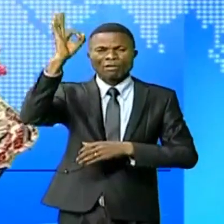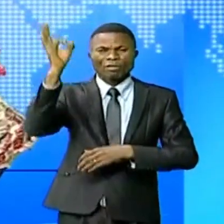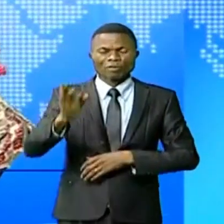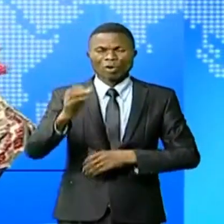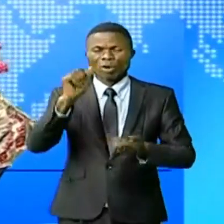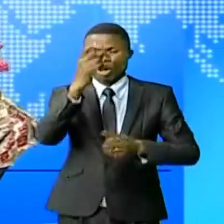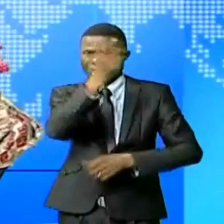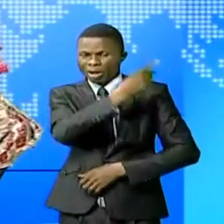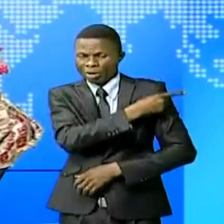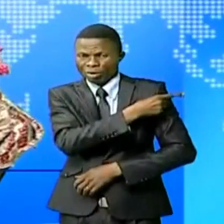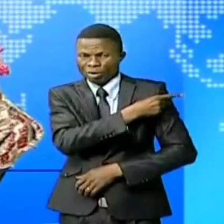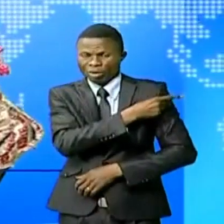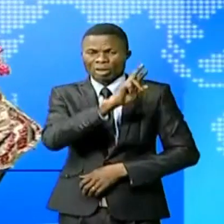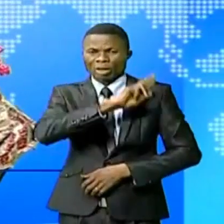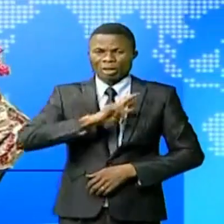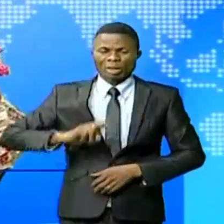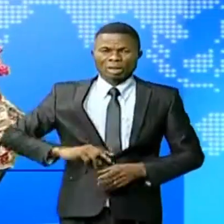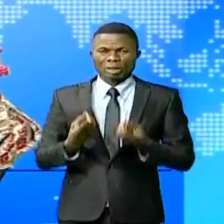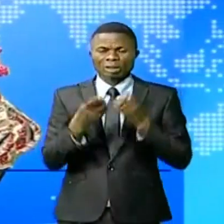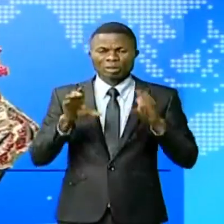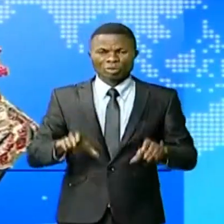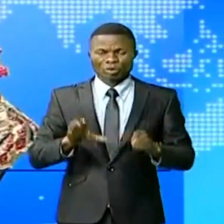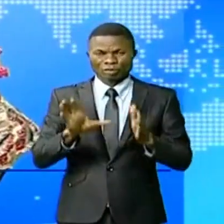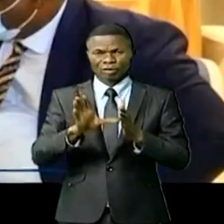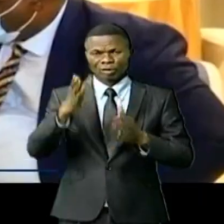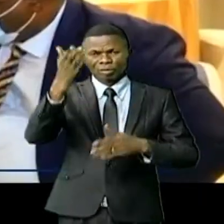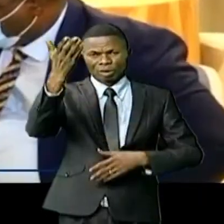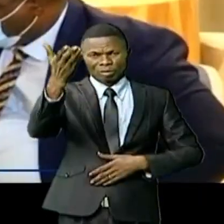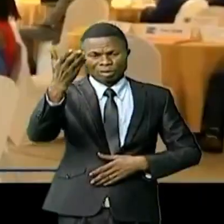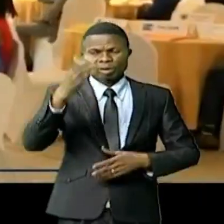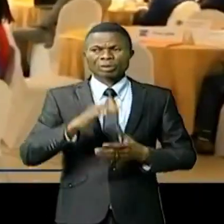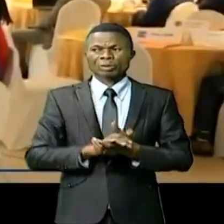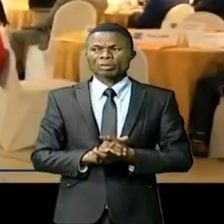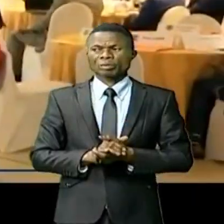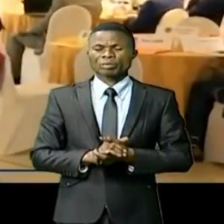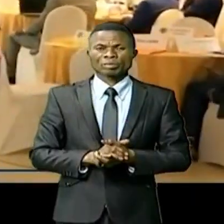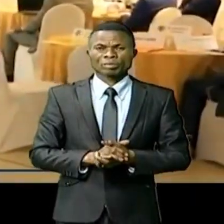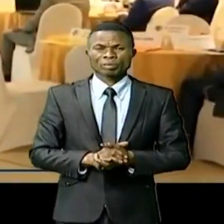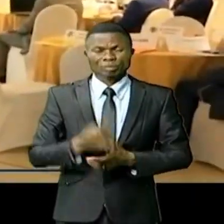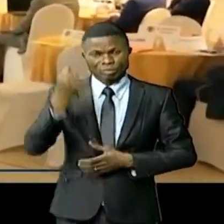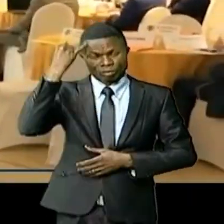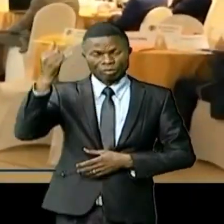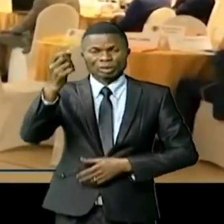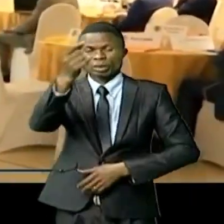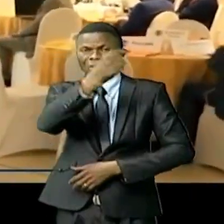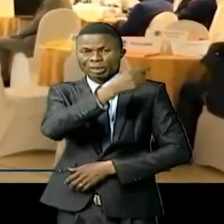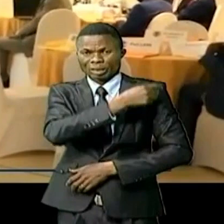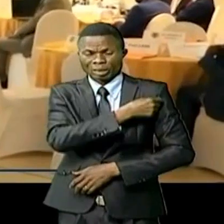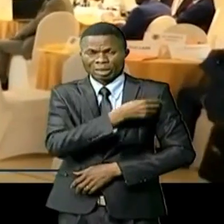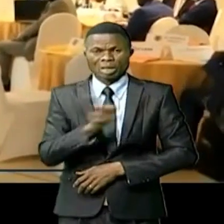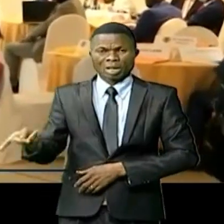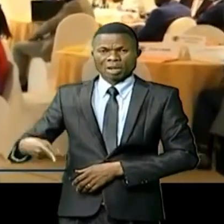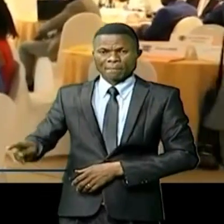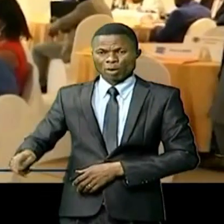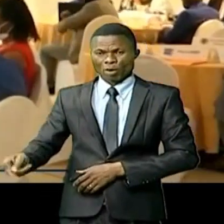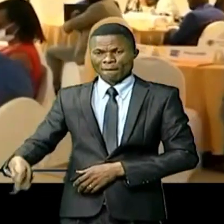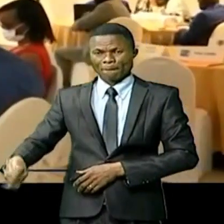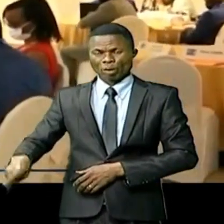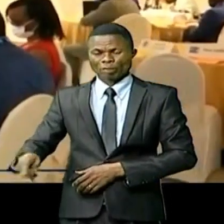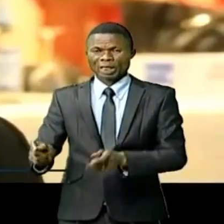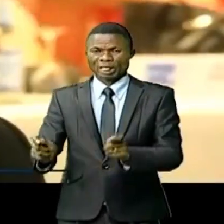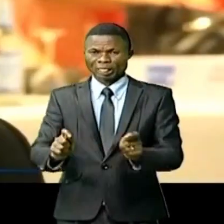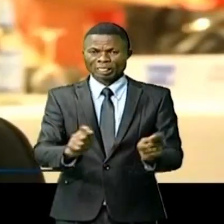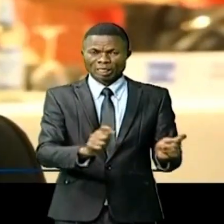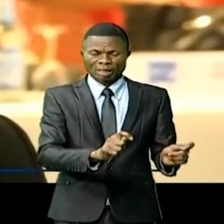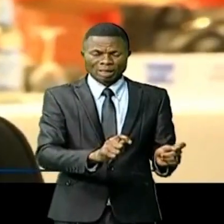vaccination en République démocratique du Congo. Reportage. ...dans le cadre de la vaccination dans la province de Tanganyika, que le